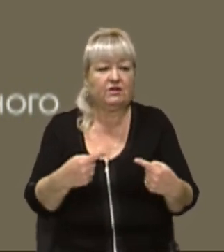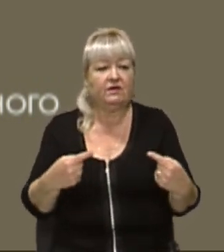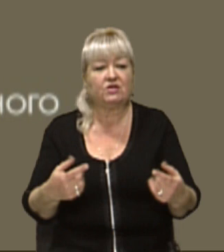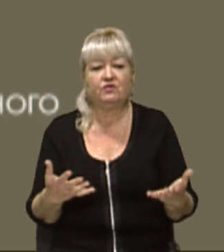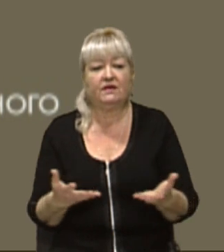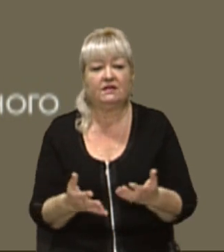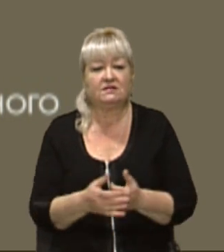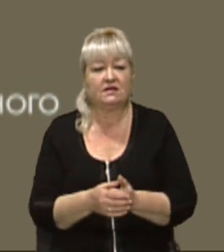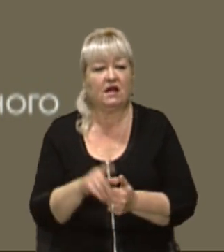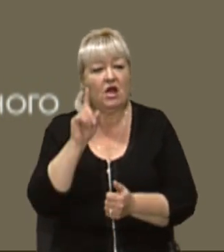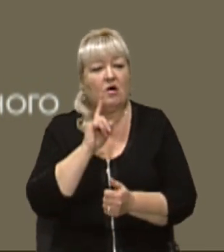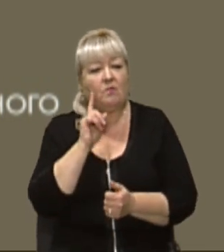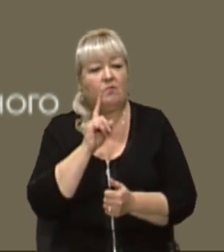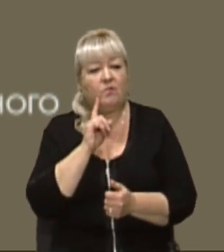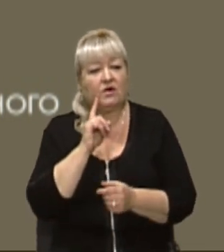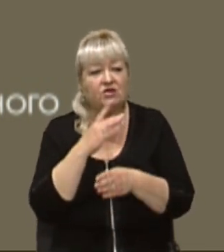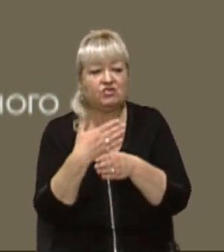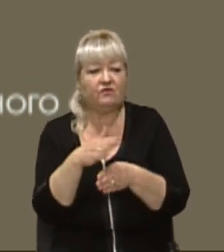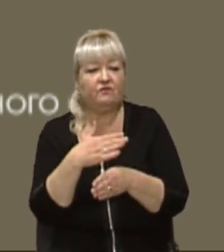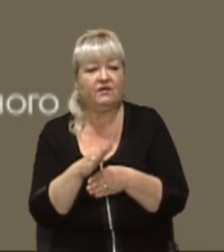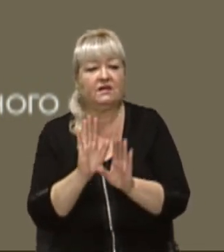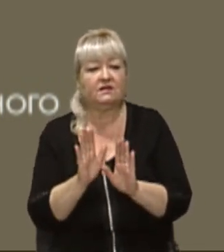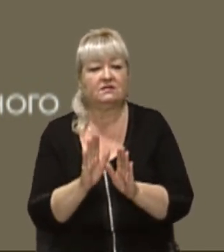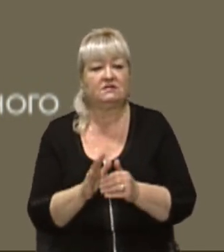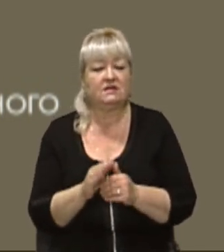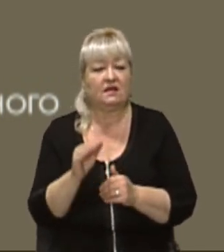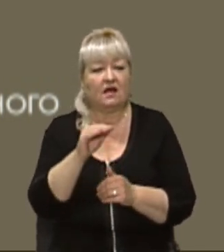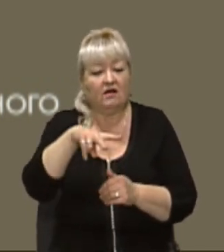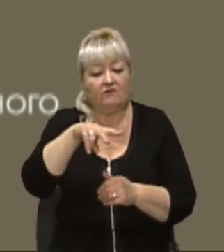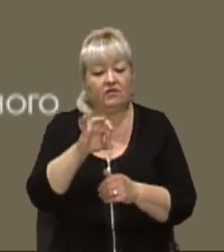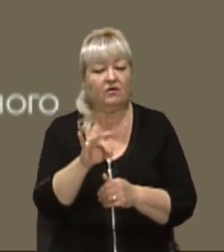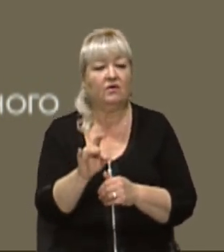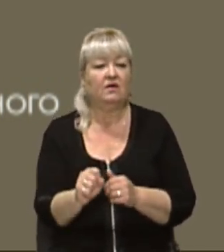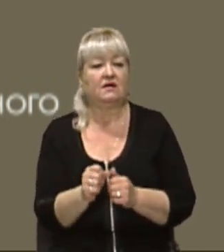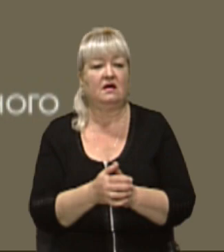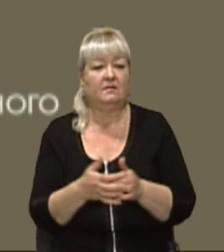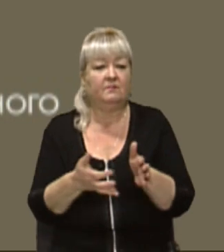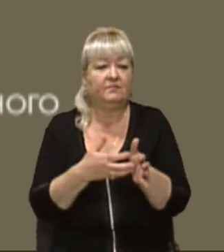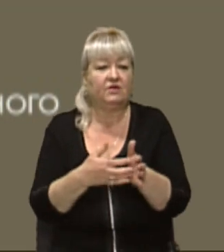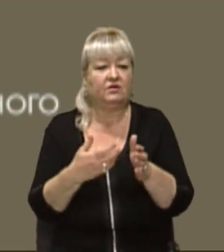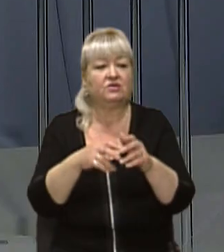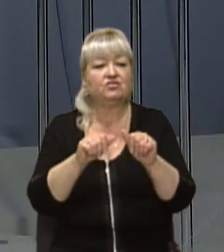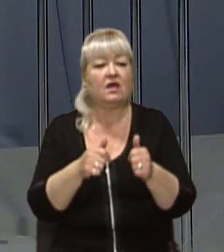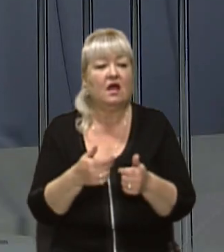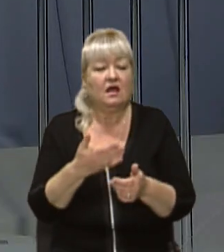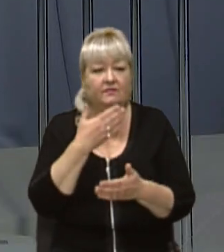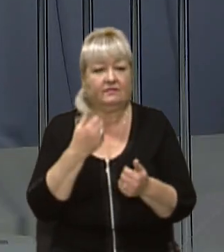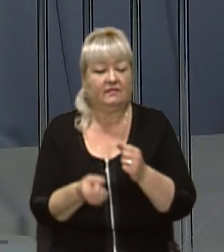об'єктів довкілля поки що виділяється тільки умовно патогена фвора. Патологічних фворів ми наразі не виглядем.